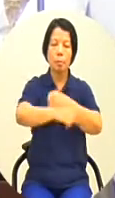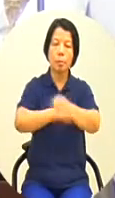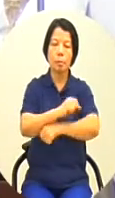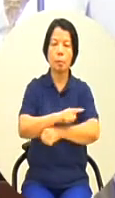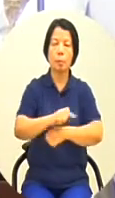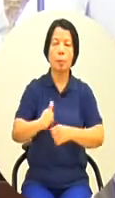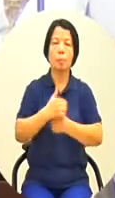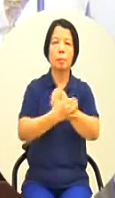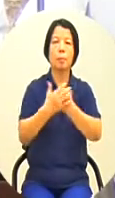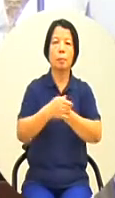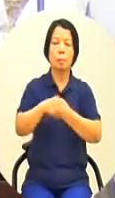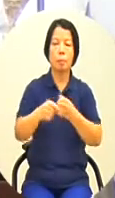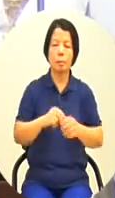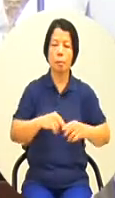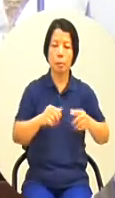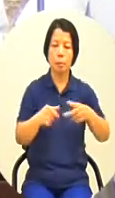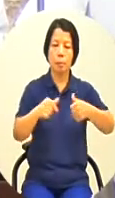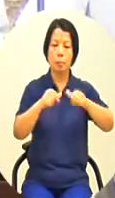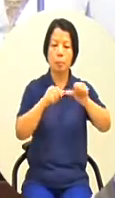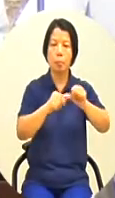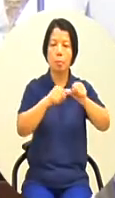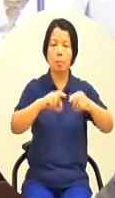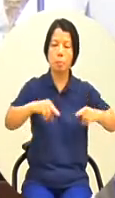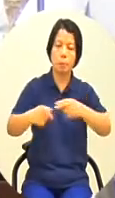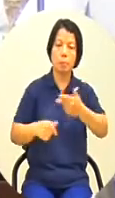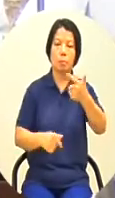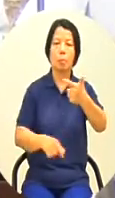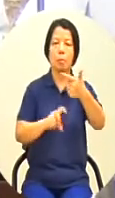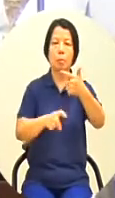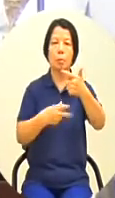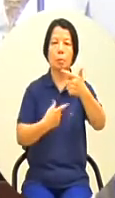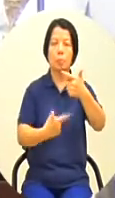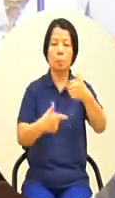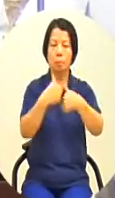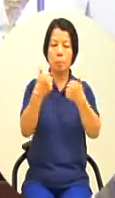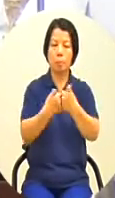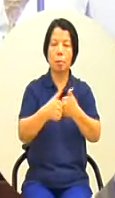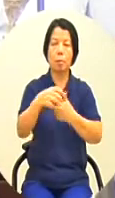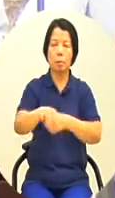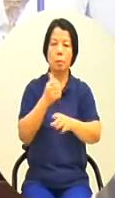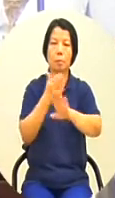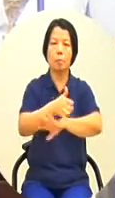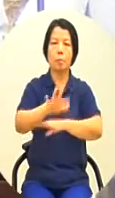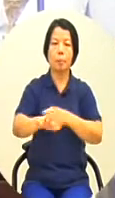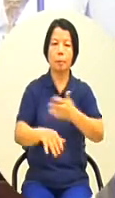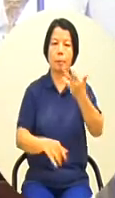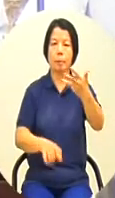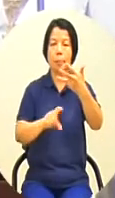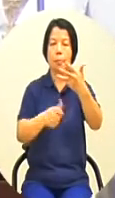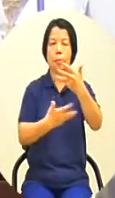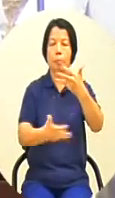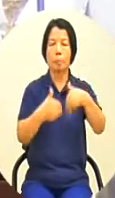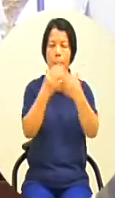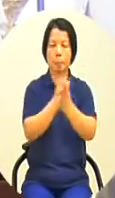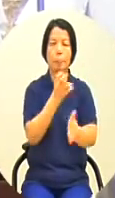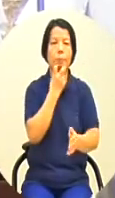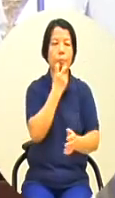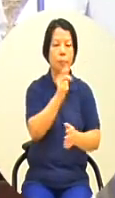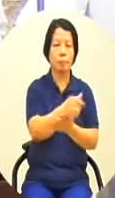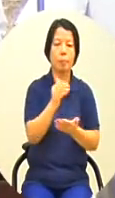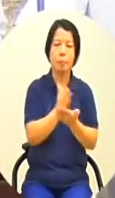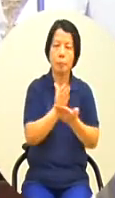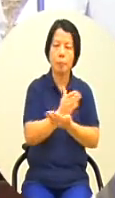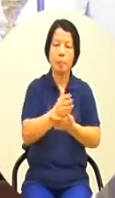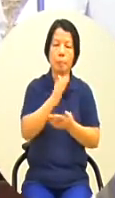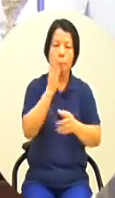自治條例第5條修正案那麼在6月22號1月三讀通過以後我們在8月18號送行那個中央合別那麼在